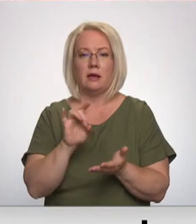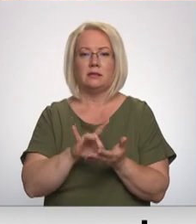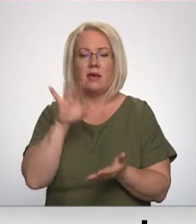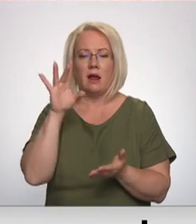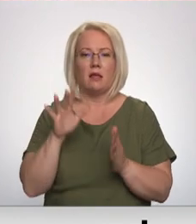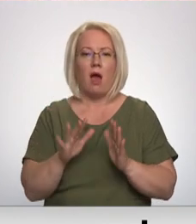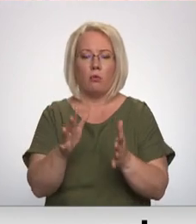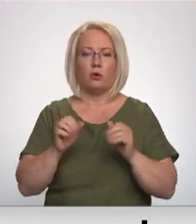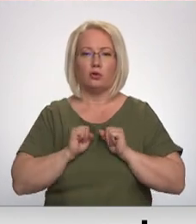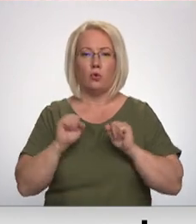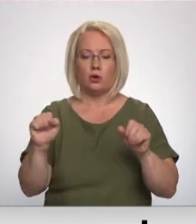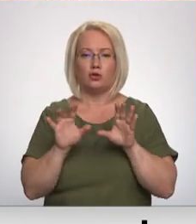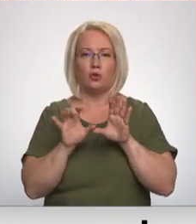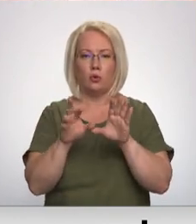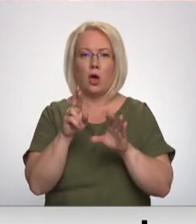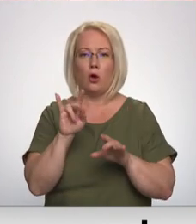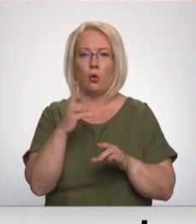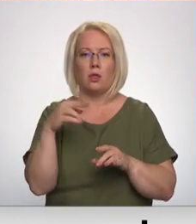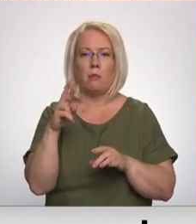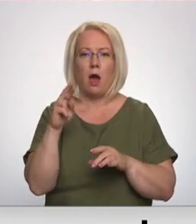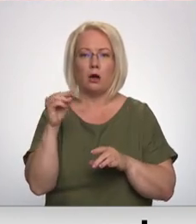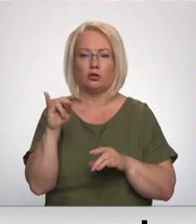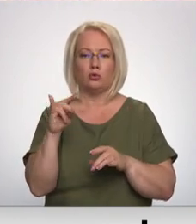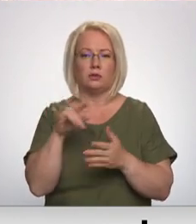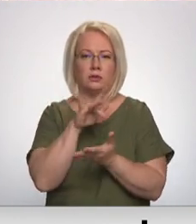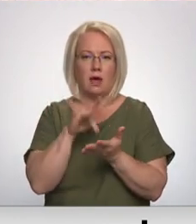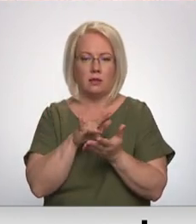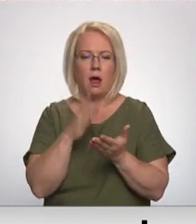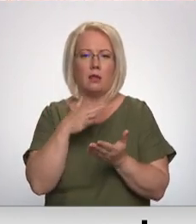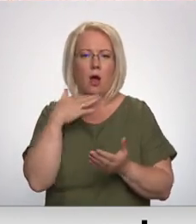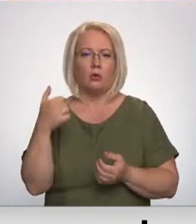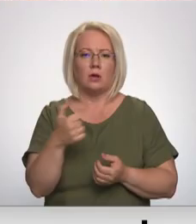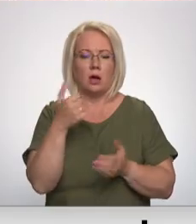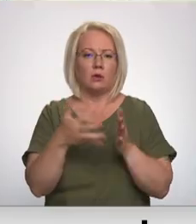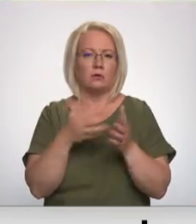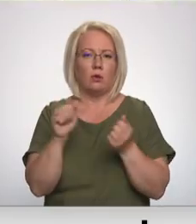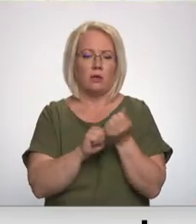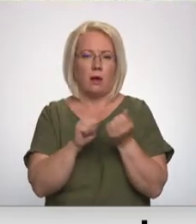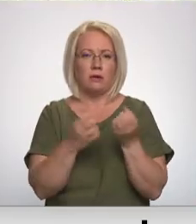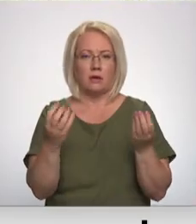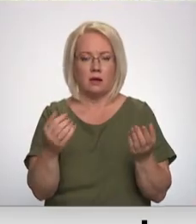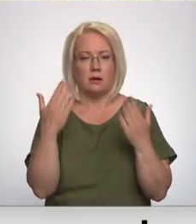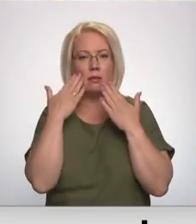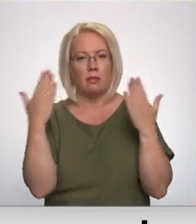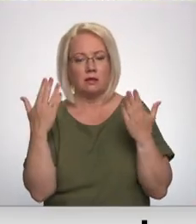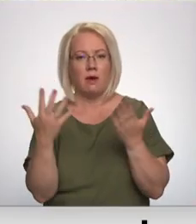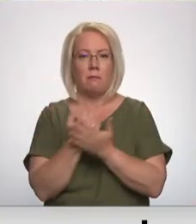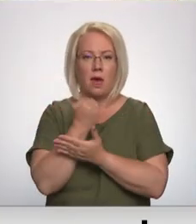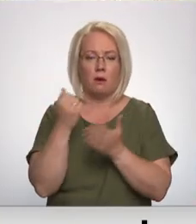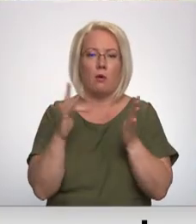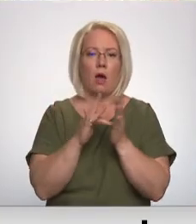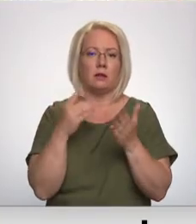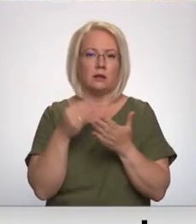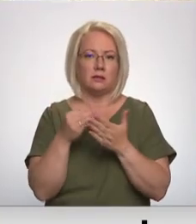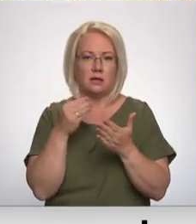nodrošināšanai skrundā un rudbāržu centrā jau daudz uz gādus tiek izmantota dabas gāze. Neziņa, vai tā būs pieejam un par kādu